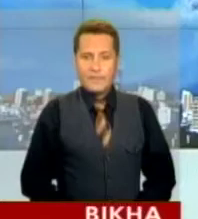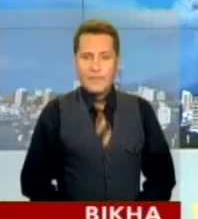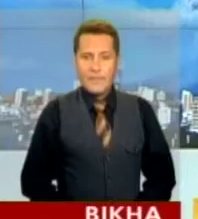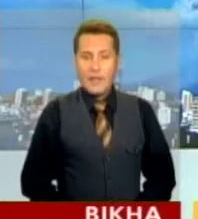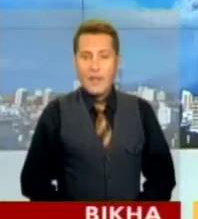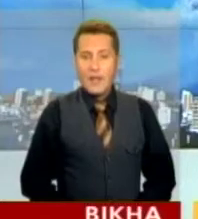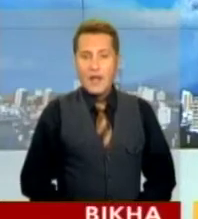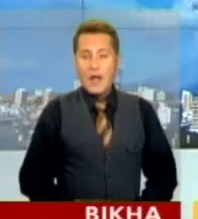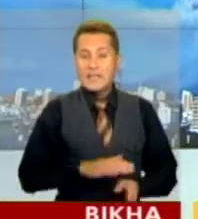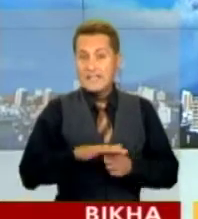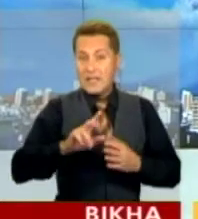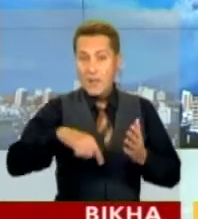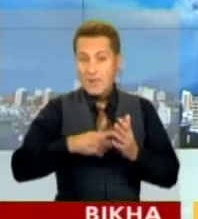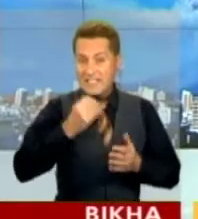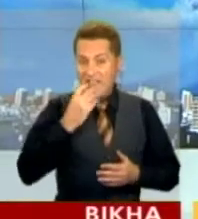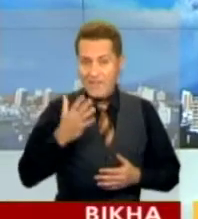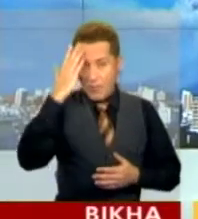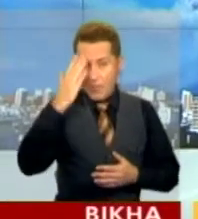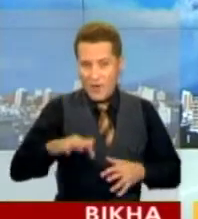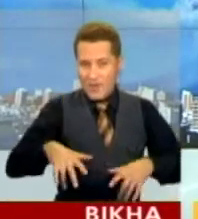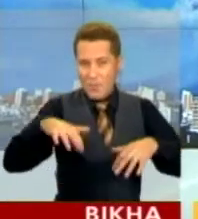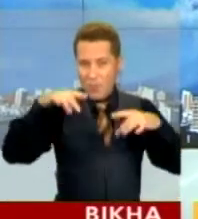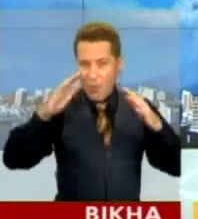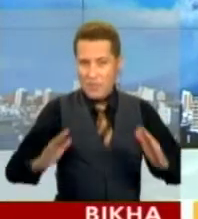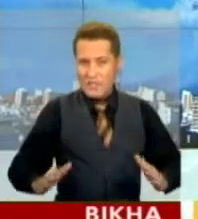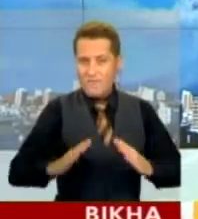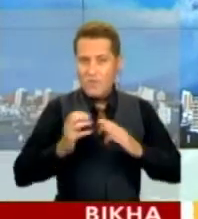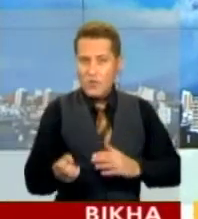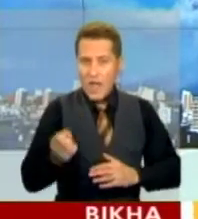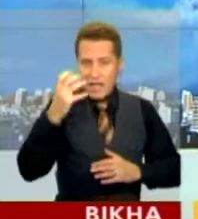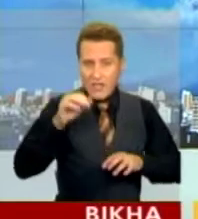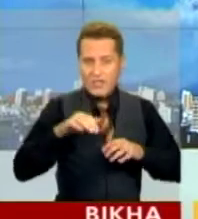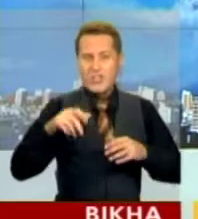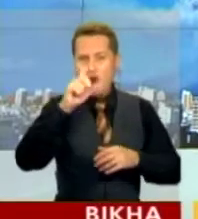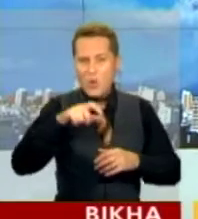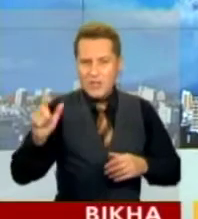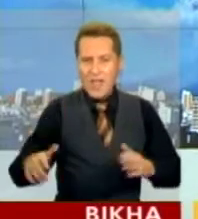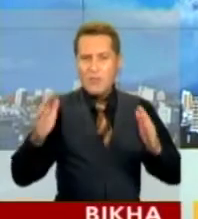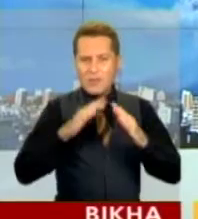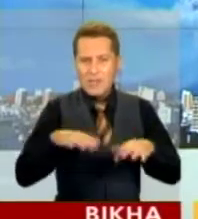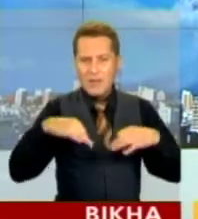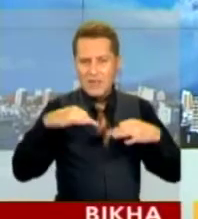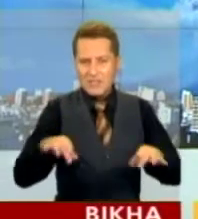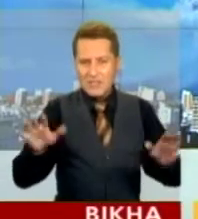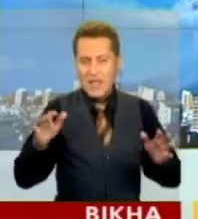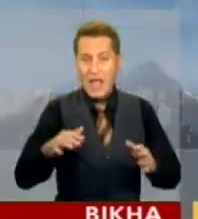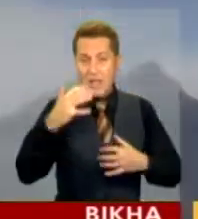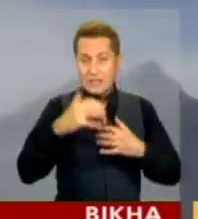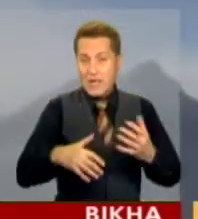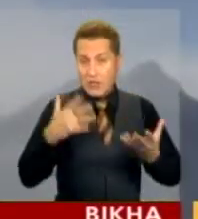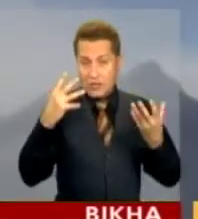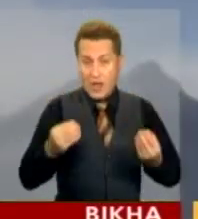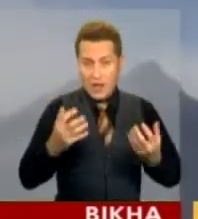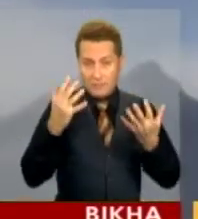Ціле місто в Японії вкрило вулканічним пополом. Він усипав геть усе, людей, будинки, машини. Посеред білого дня місто